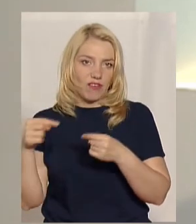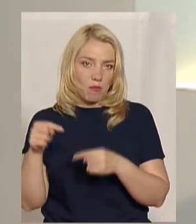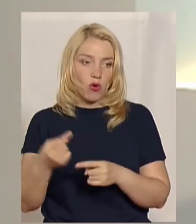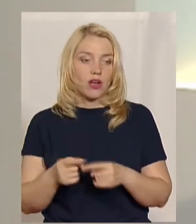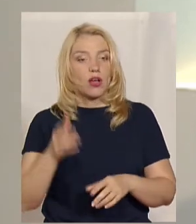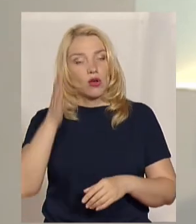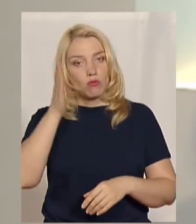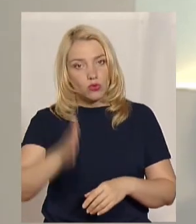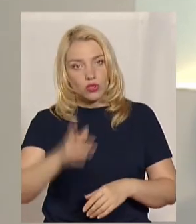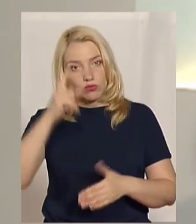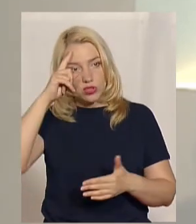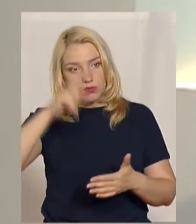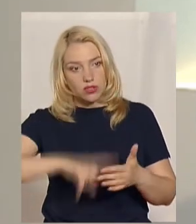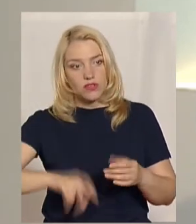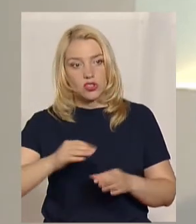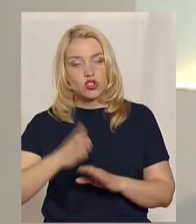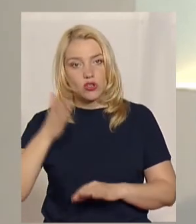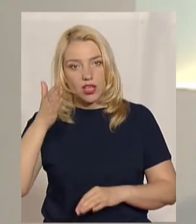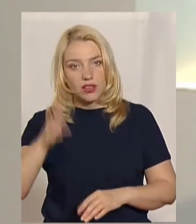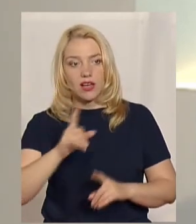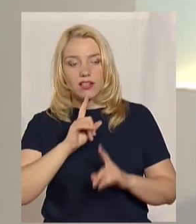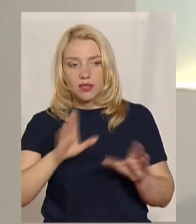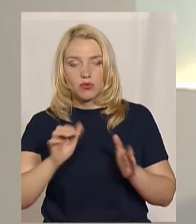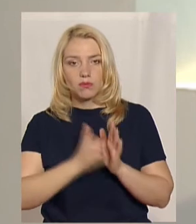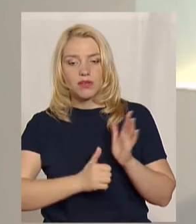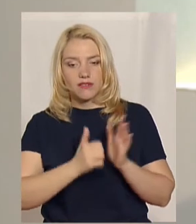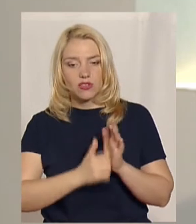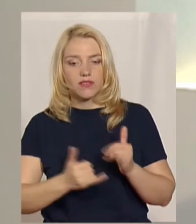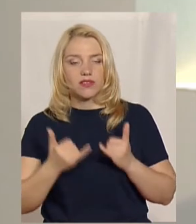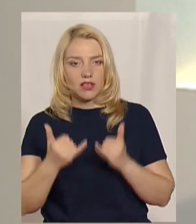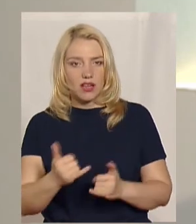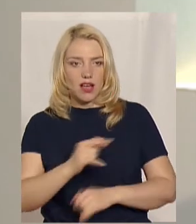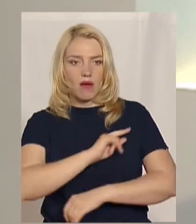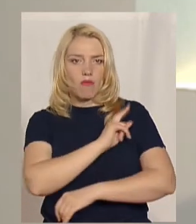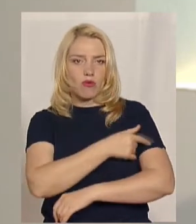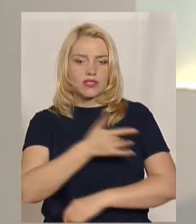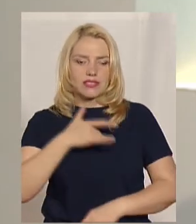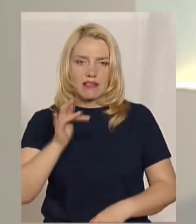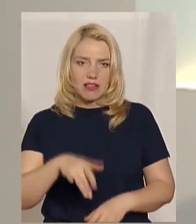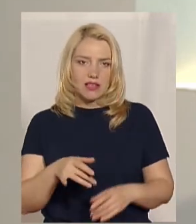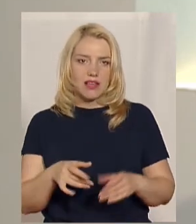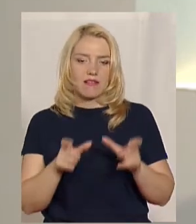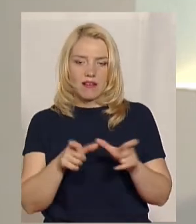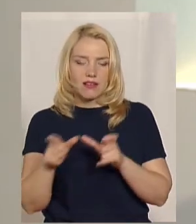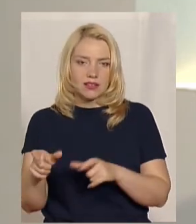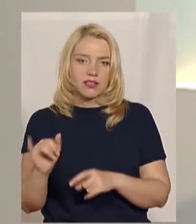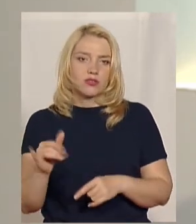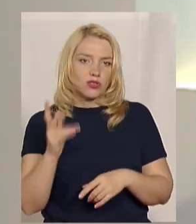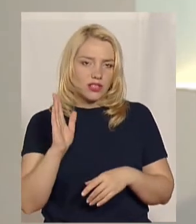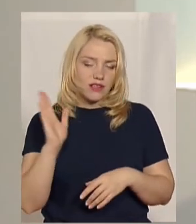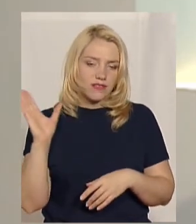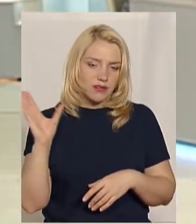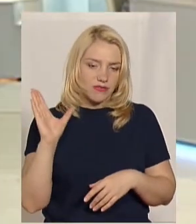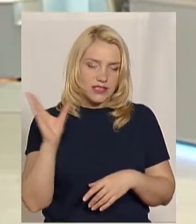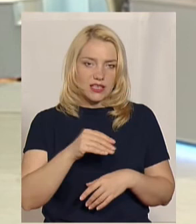сподіватися, що надалі не буде приводів для посилення карантинних обмежень, і кінотеатри будуть працювати по всій